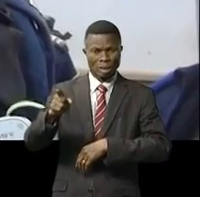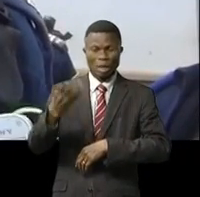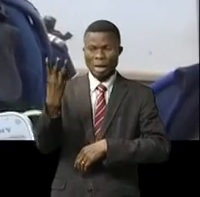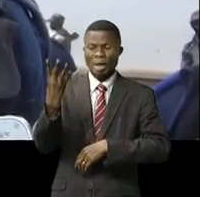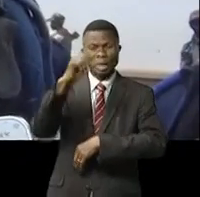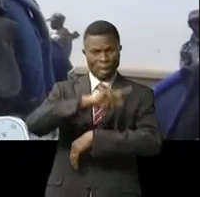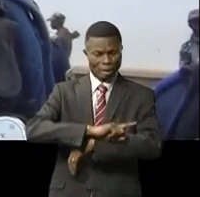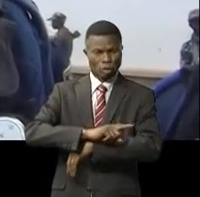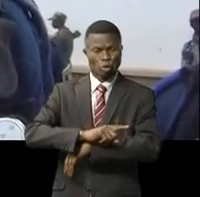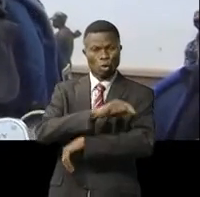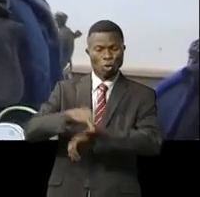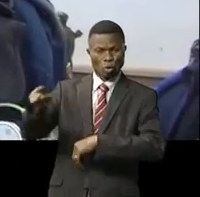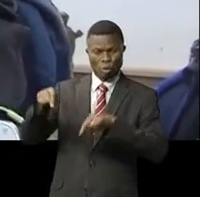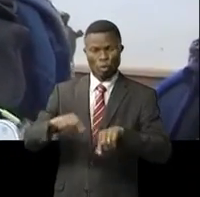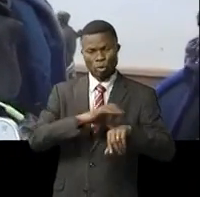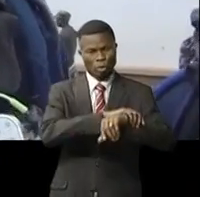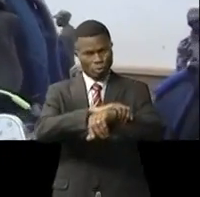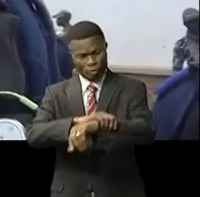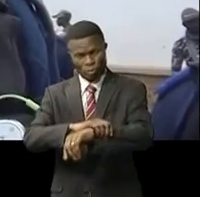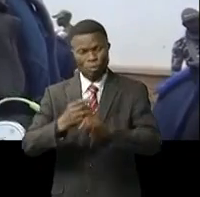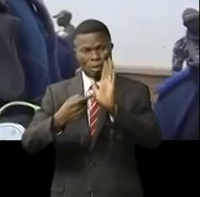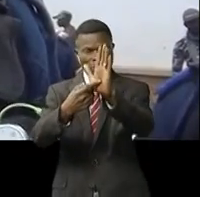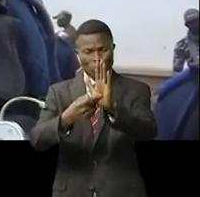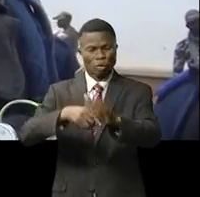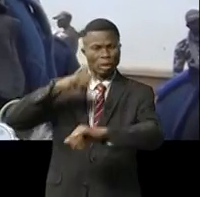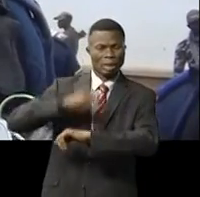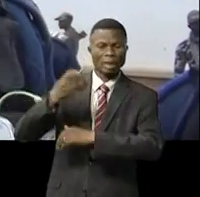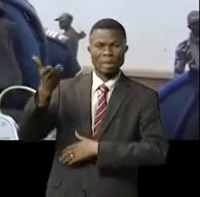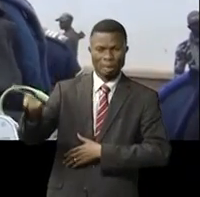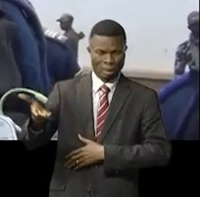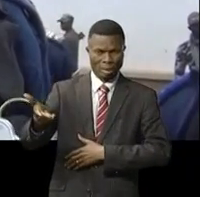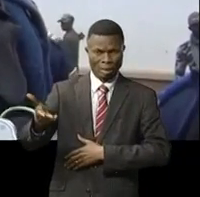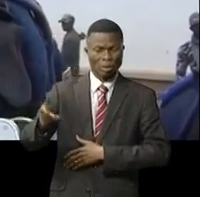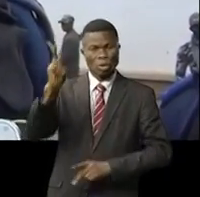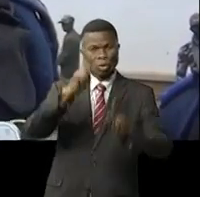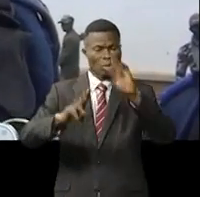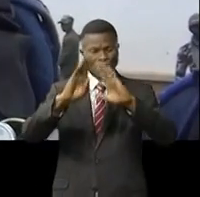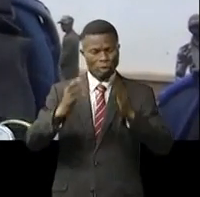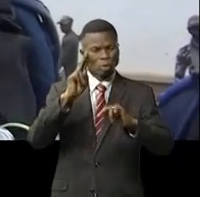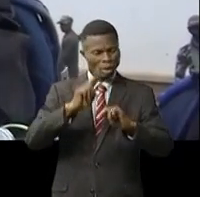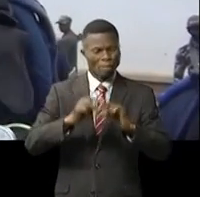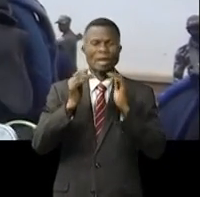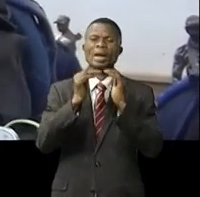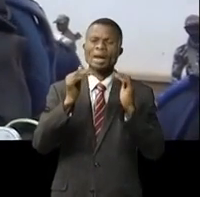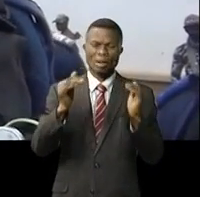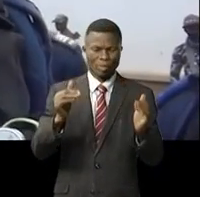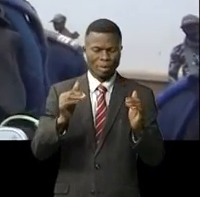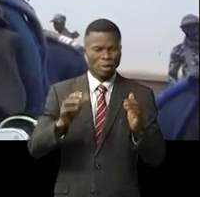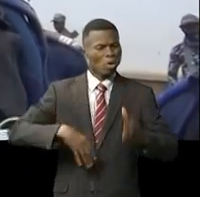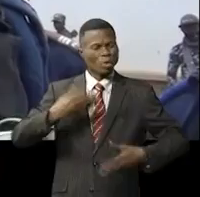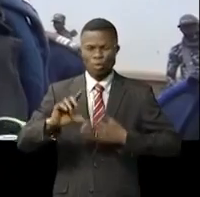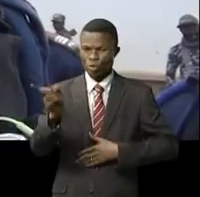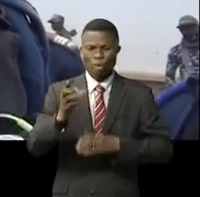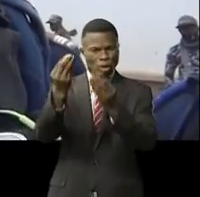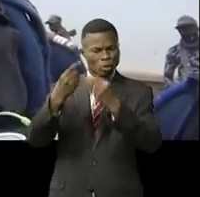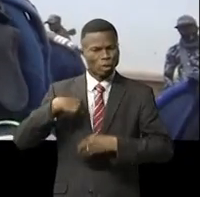quatre jours chez nous. Et aujourd'hui, nous allons les déférer devant la justice. Donc, la population reste calme. Calme, qu'elle